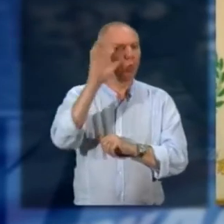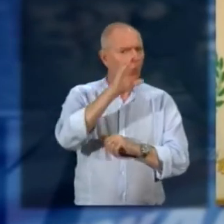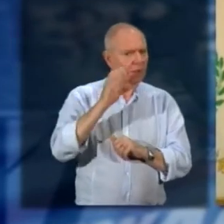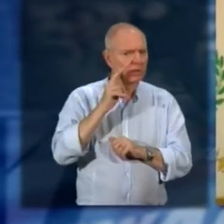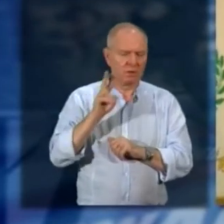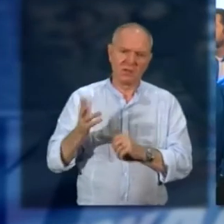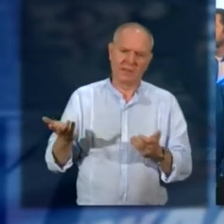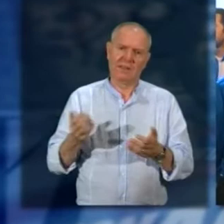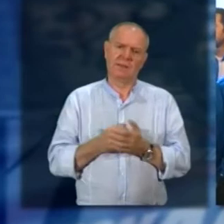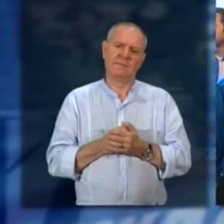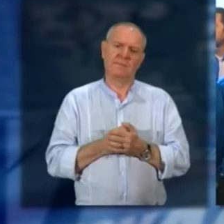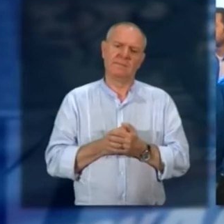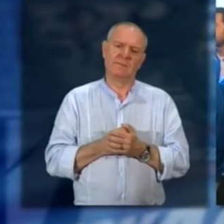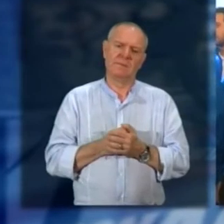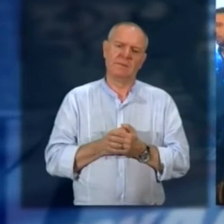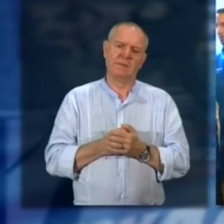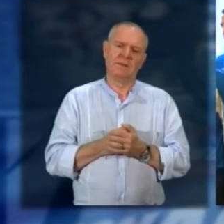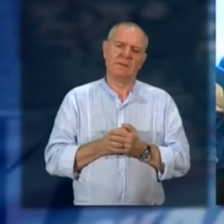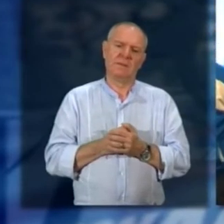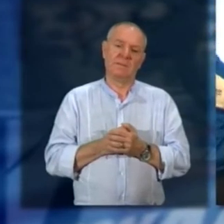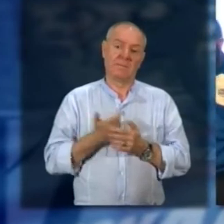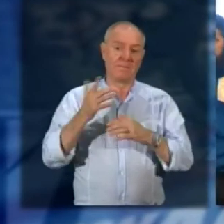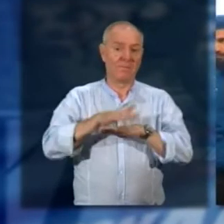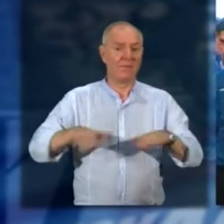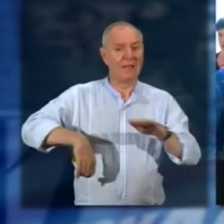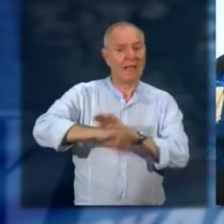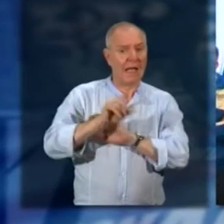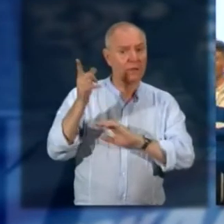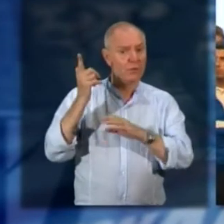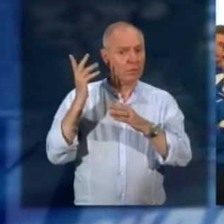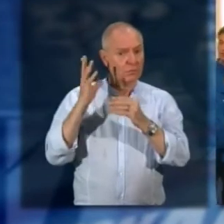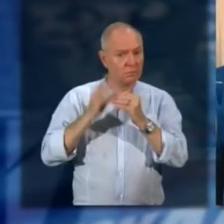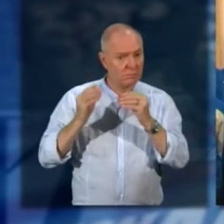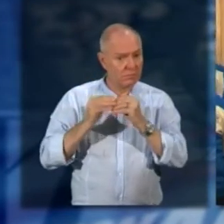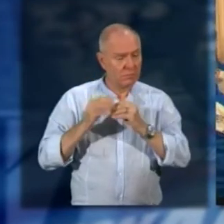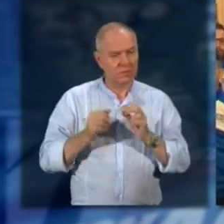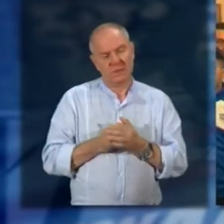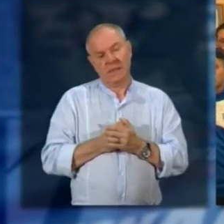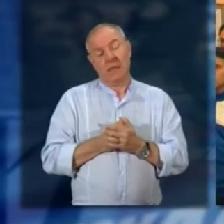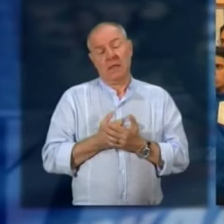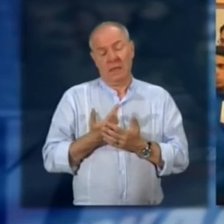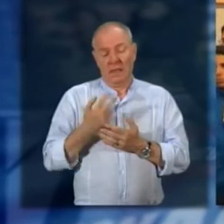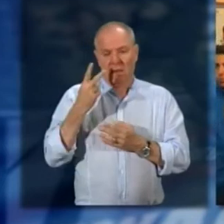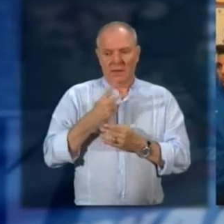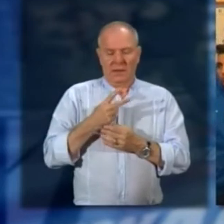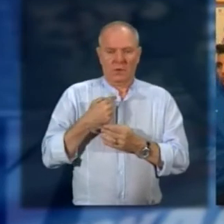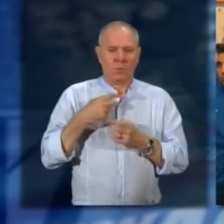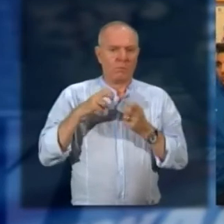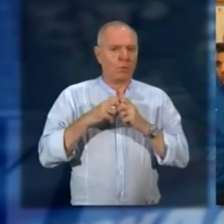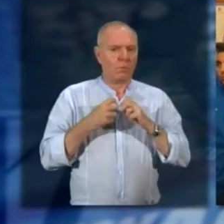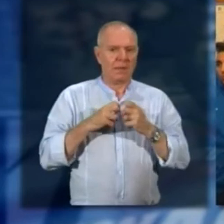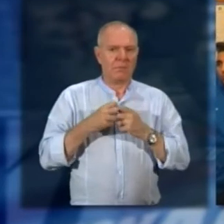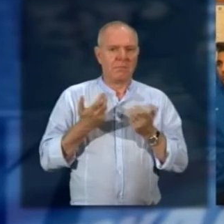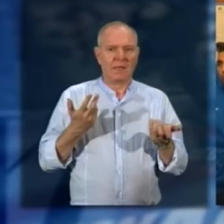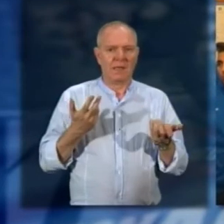turistico sicuramente e sullo stadio si interverrà? Allora sullo stadio noi come sapete abbiamo qualche problema per